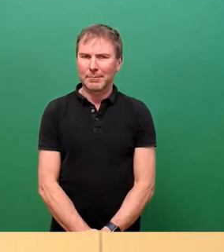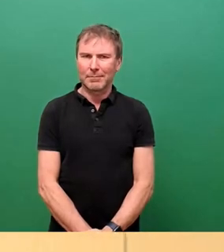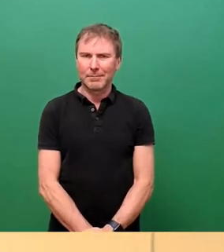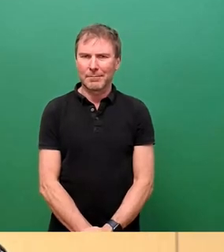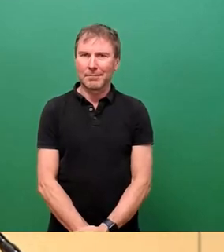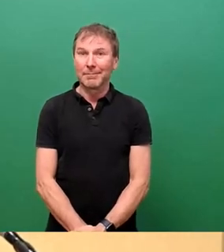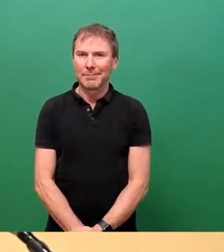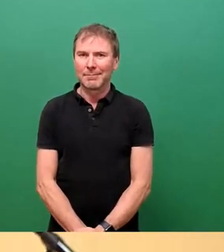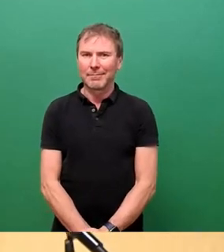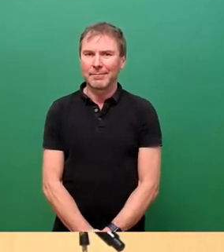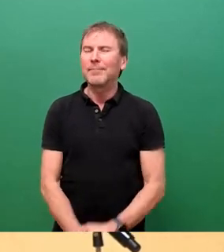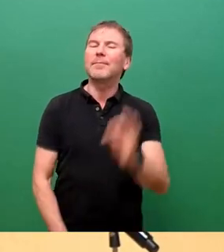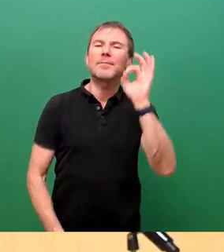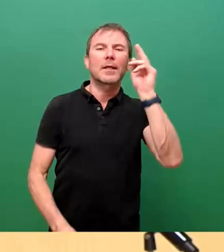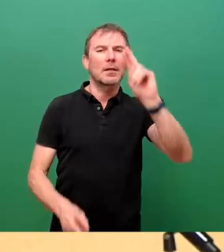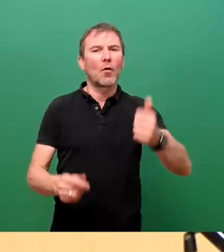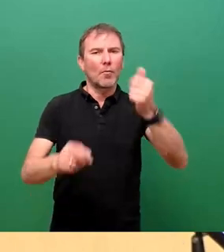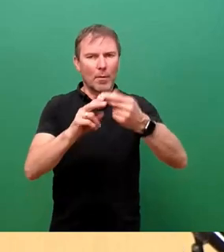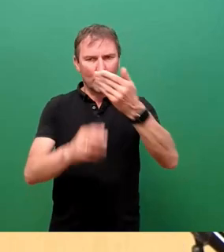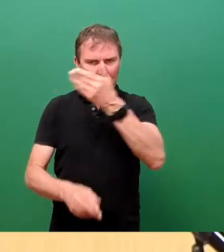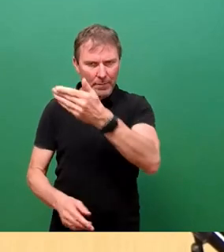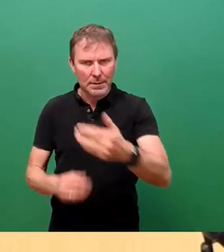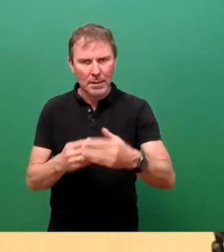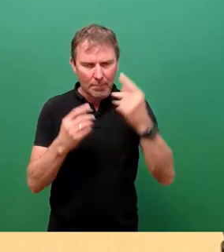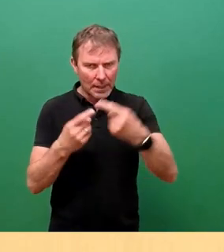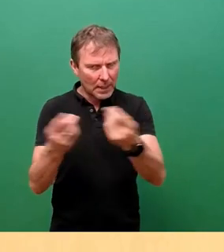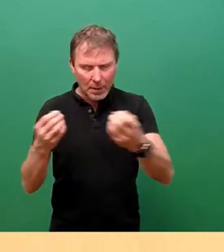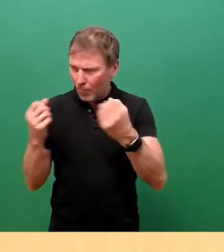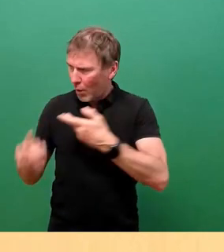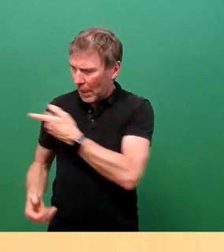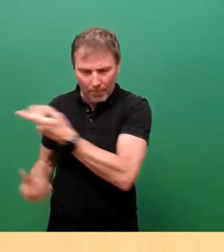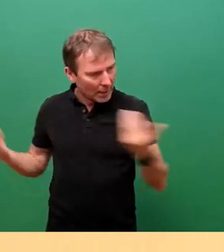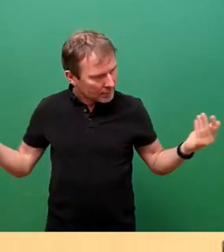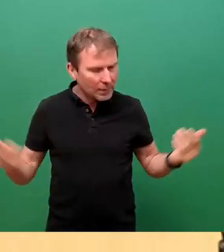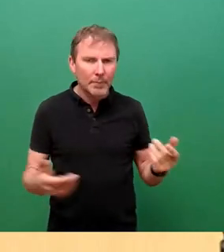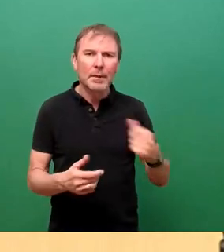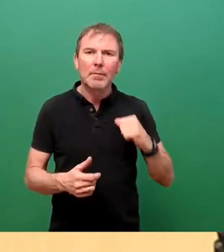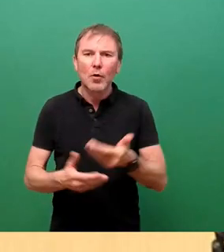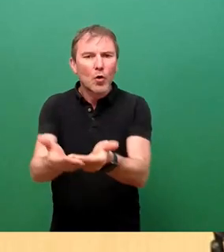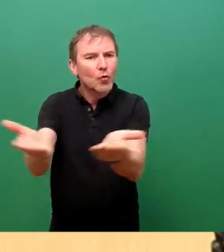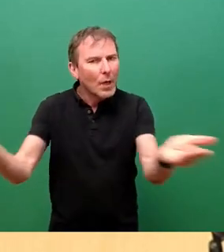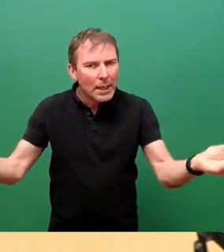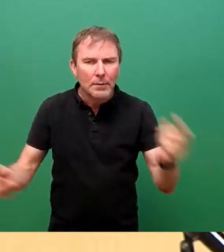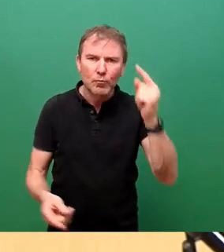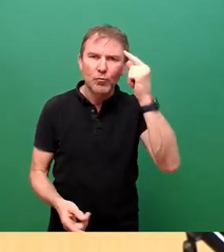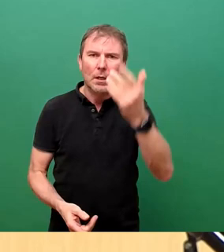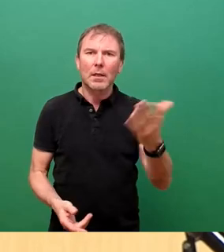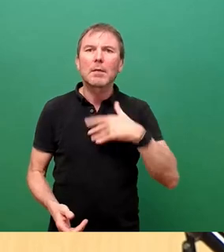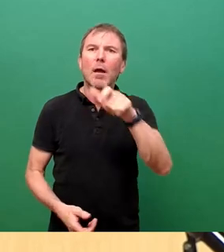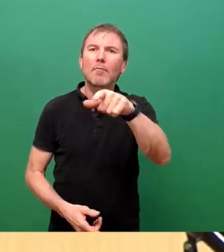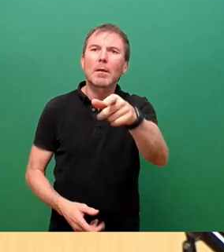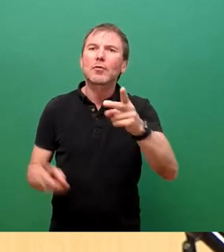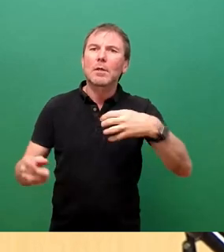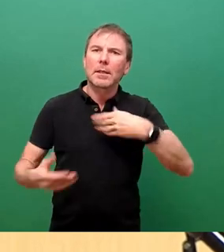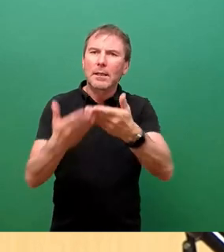Sehr geehrter Herr Oberbürgermeister, sehr geehrte Beigeordnete, Bürgermeisterinnen und Bürgermeister, werte Kolleginnen und Kollegen im Stadtrat, liebe Menschen der Stadt Dresden.